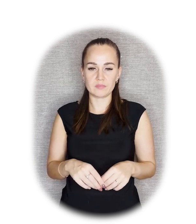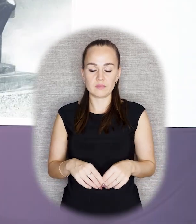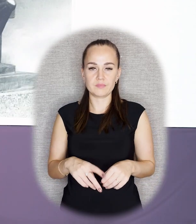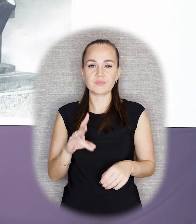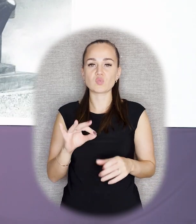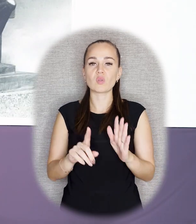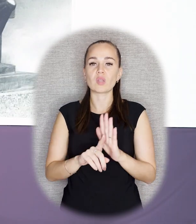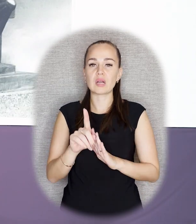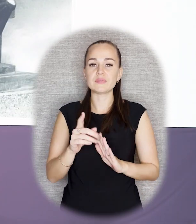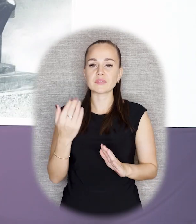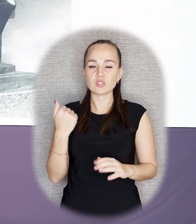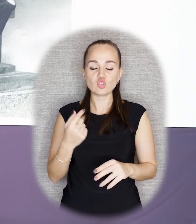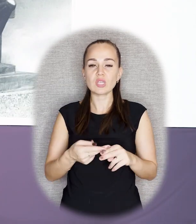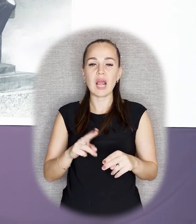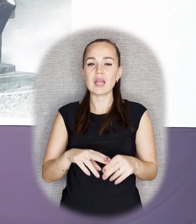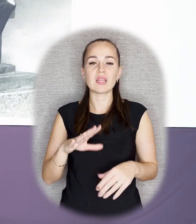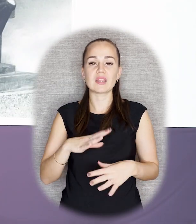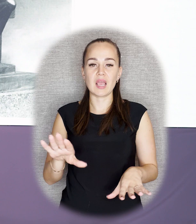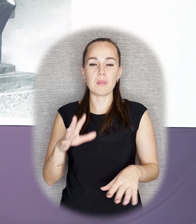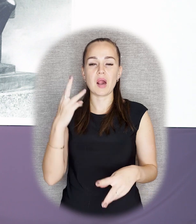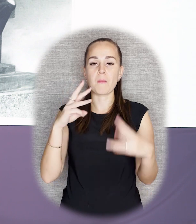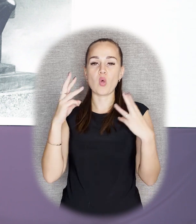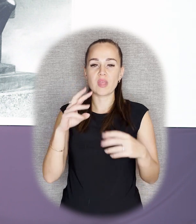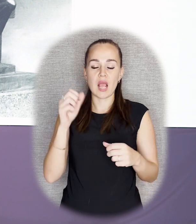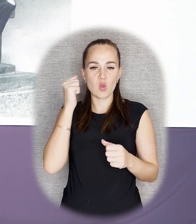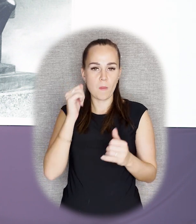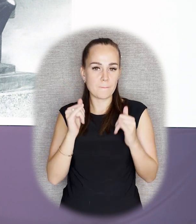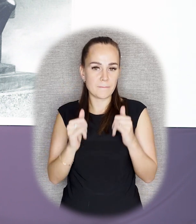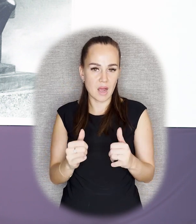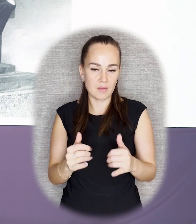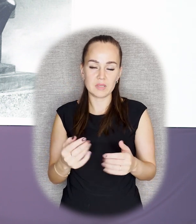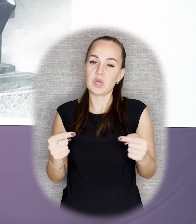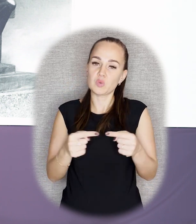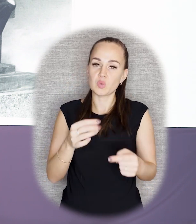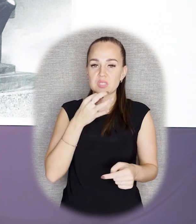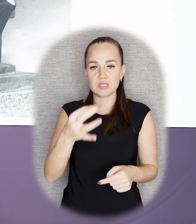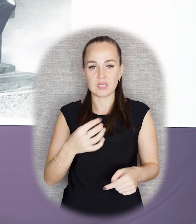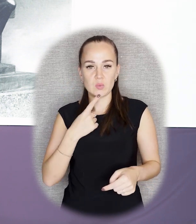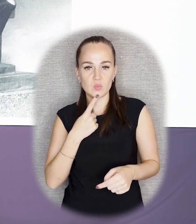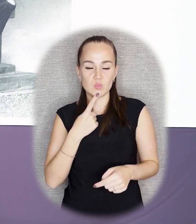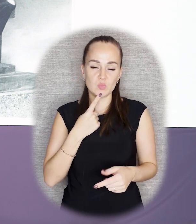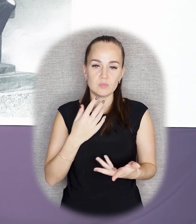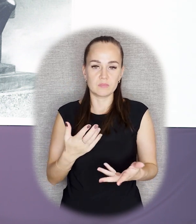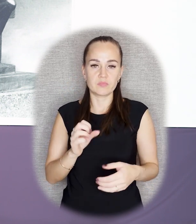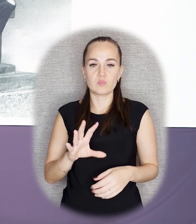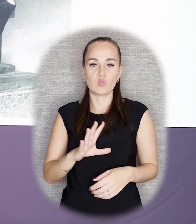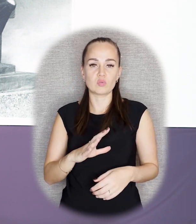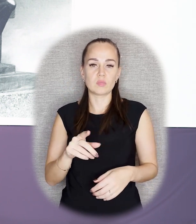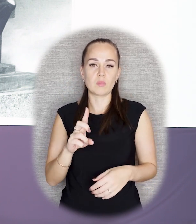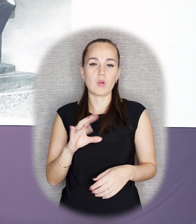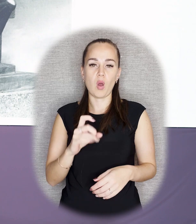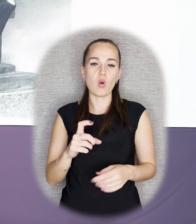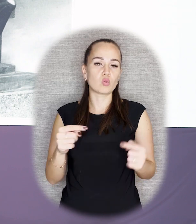возможно, все-таки это изображение изначально не является моделью памятника. Тут мы точно сказать не можем. Можем только сказать, что